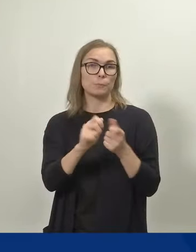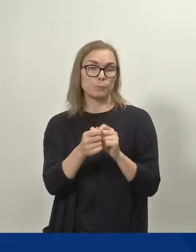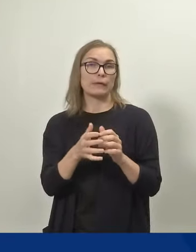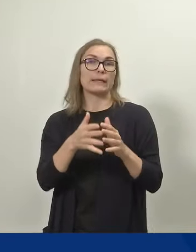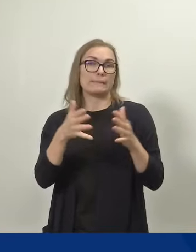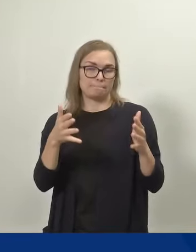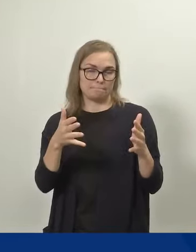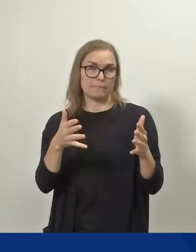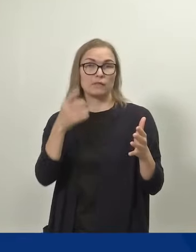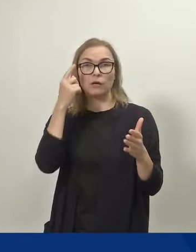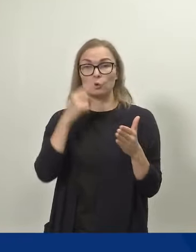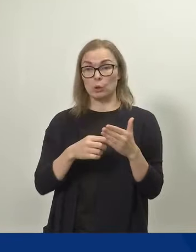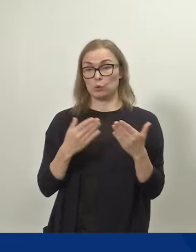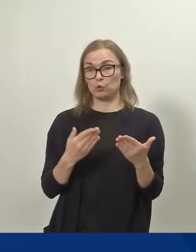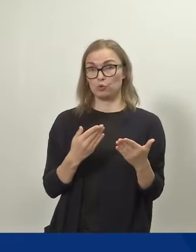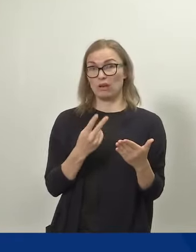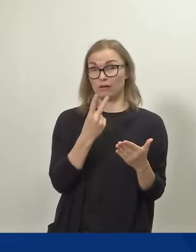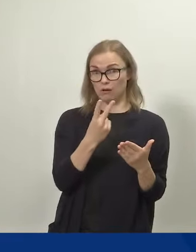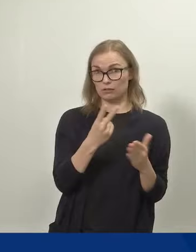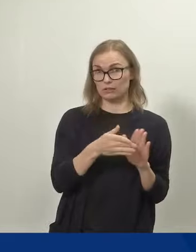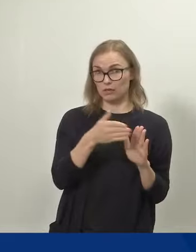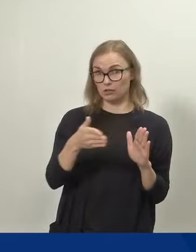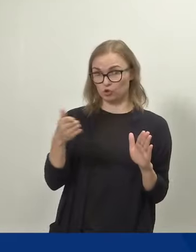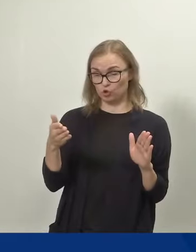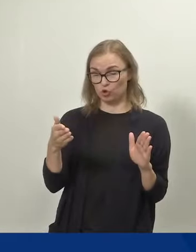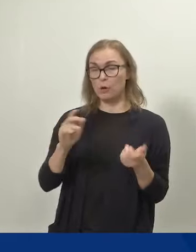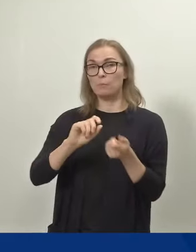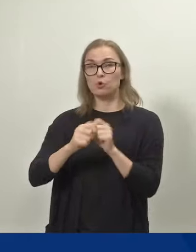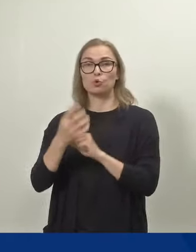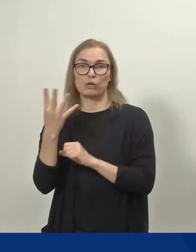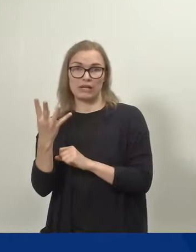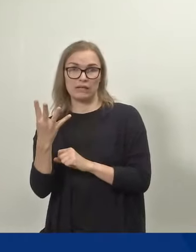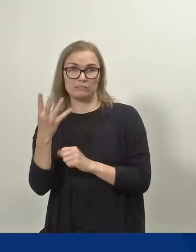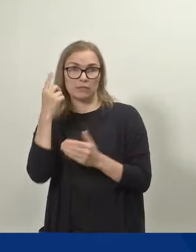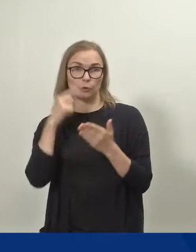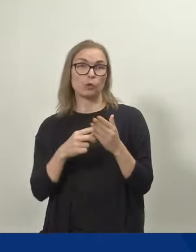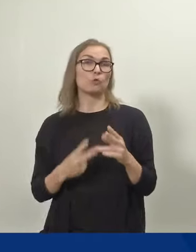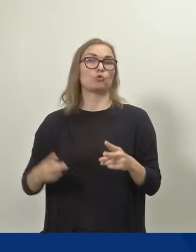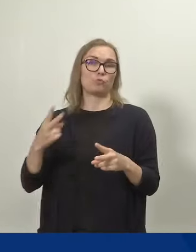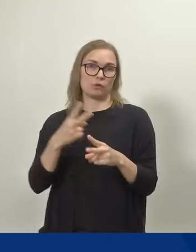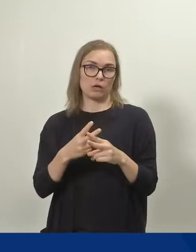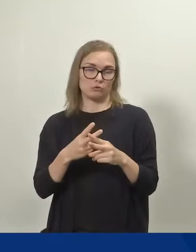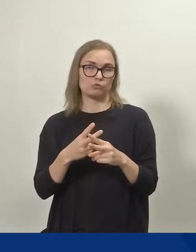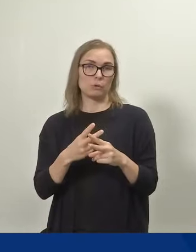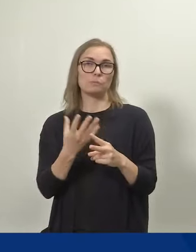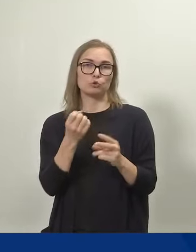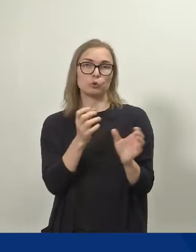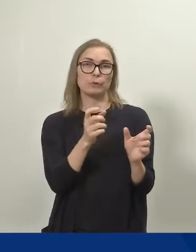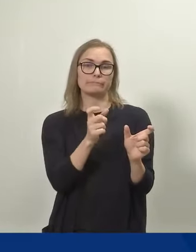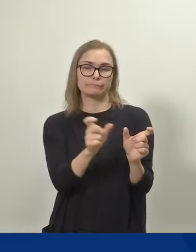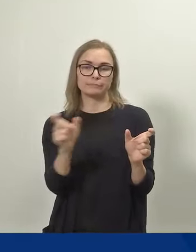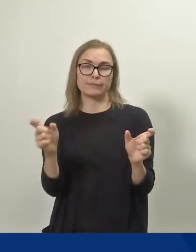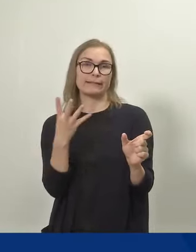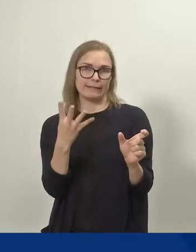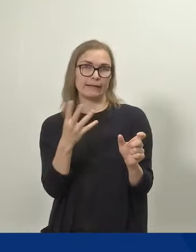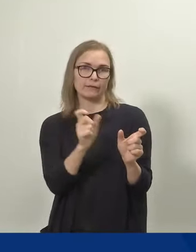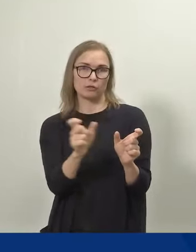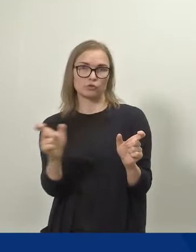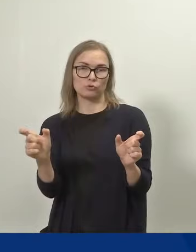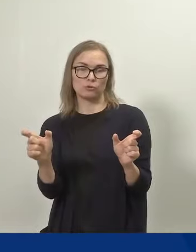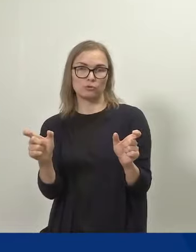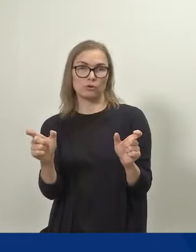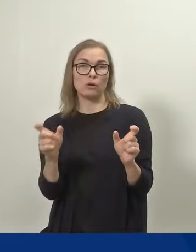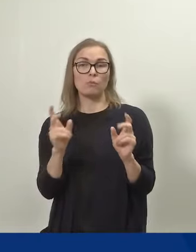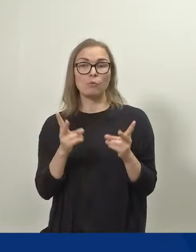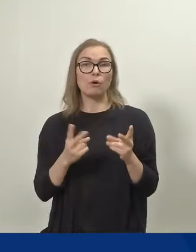kahdesta jaksosta ne tuplaantuu, eli neljään jaksoon. Ja sitten siinä on tämä, että jos nyt perheeseen sattuisi syntymään useampi